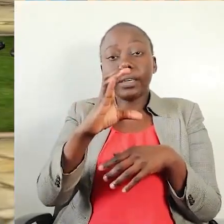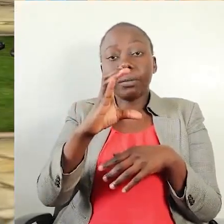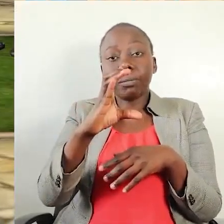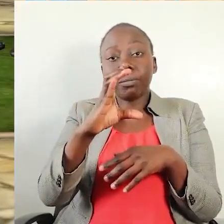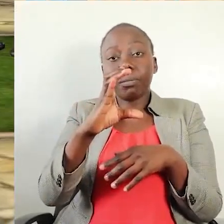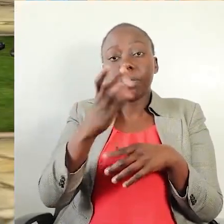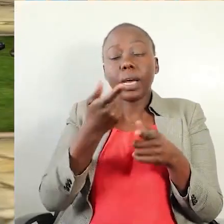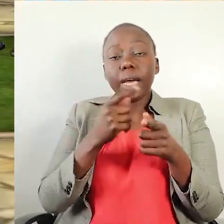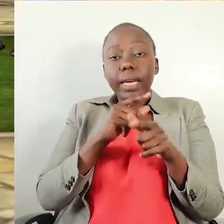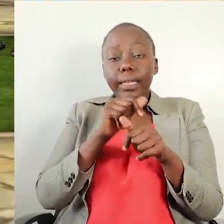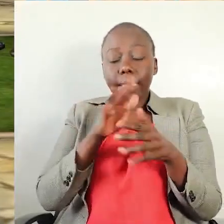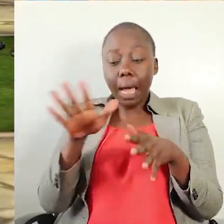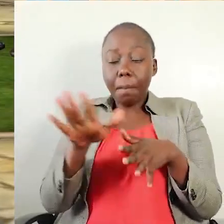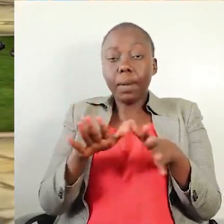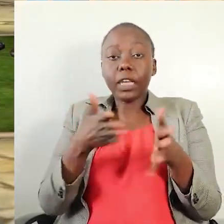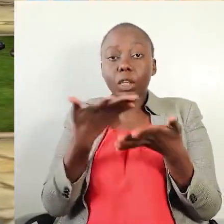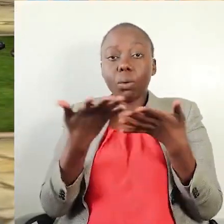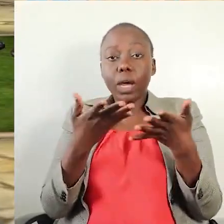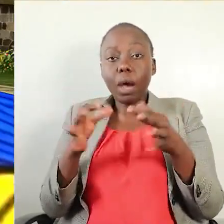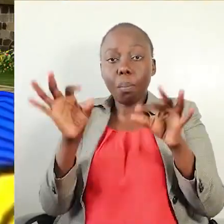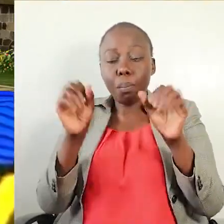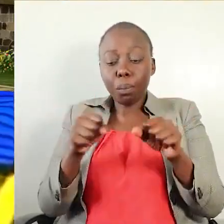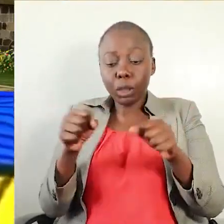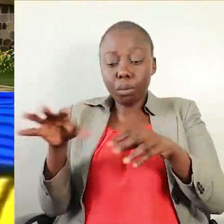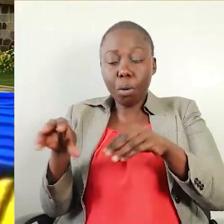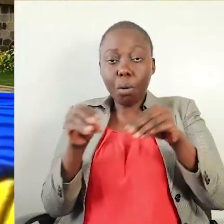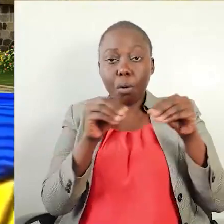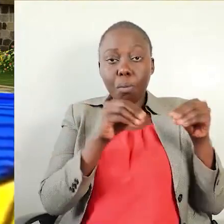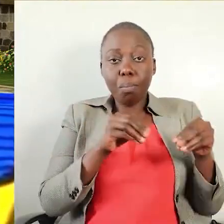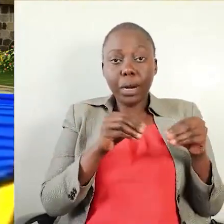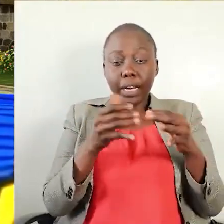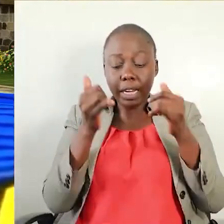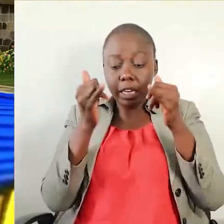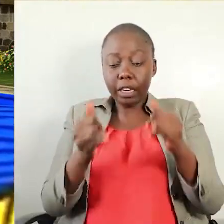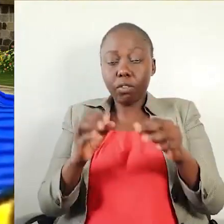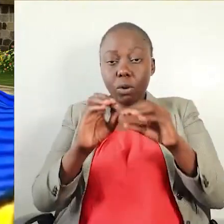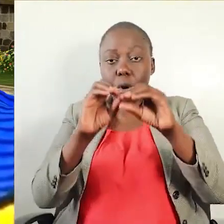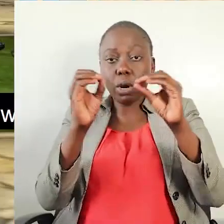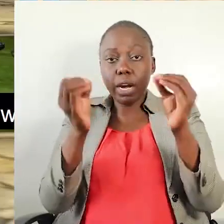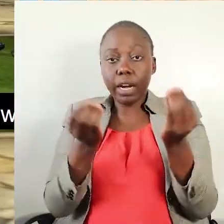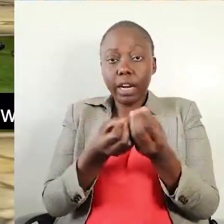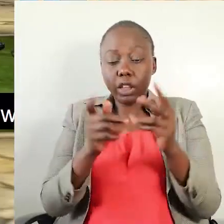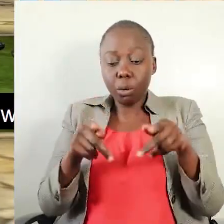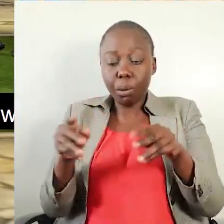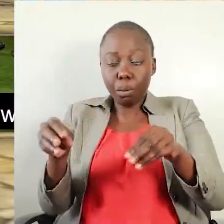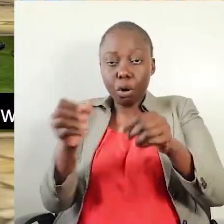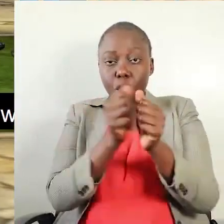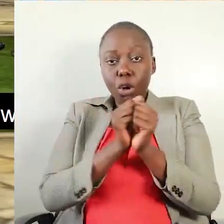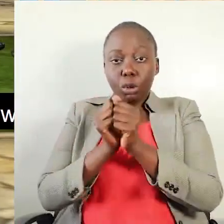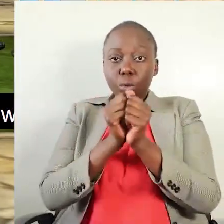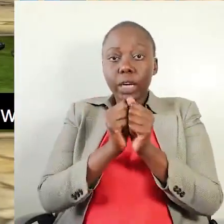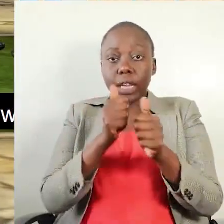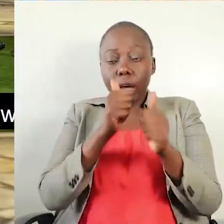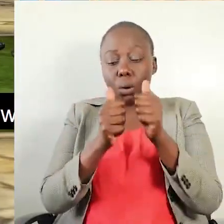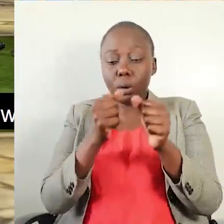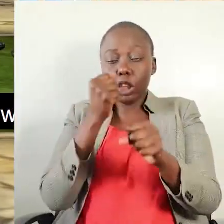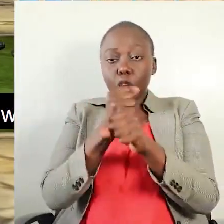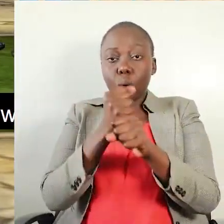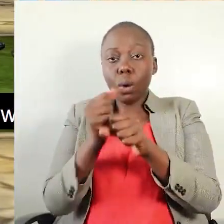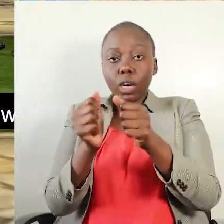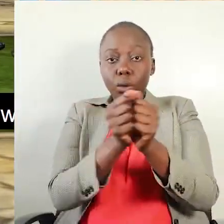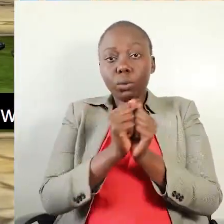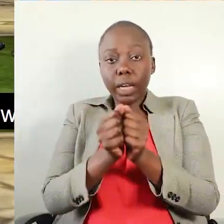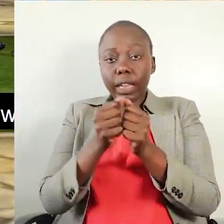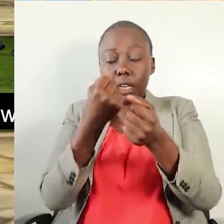NWSC Nijukua la muungano ambalo uleta pamoja watu binafsi, mashirika na mitandao inayofanya